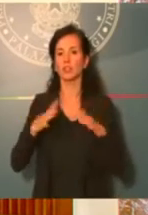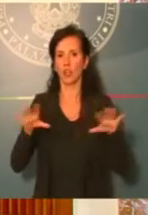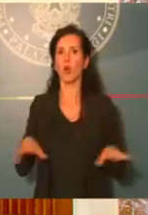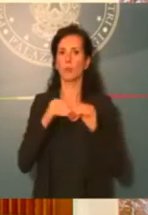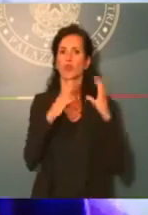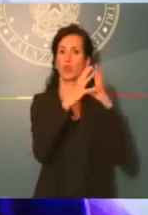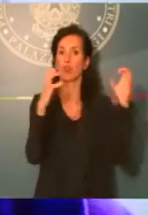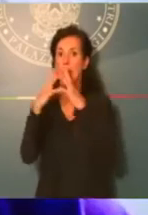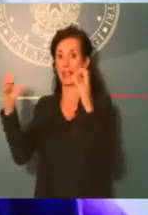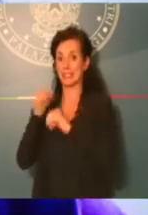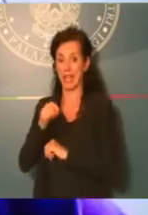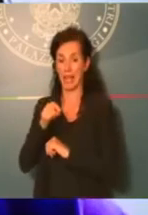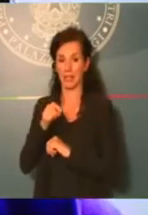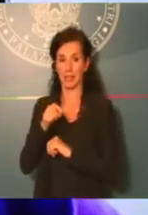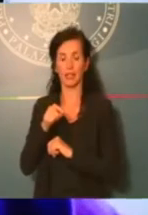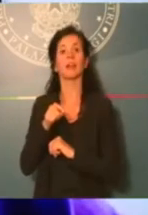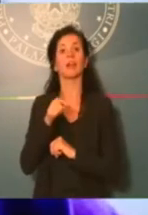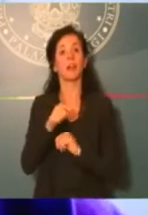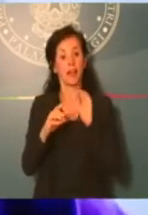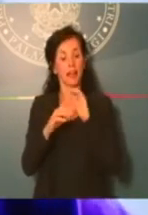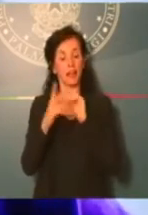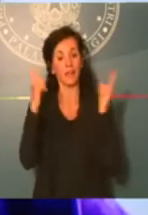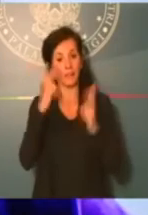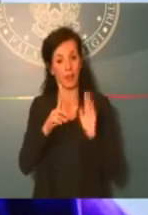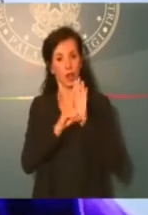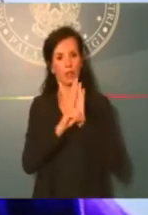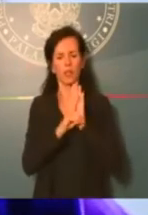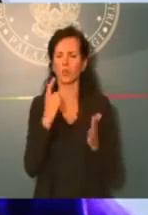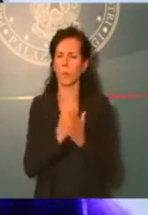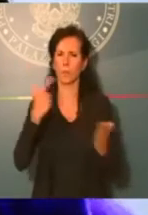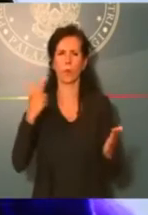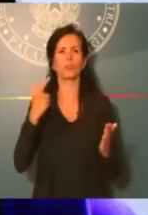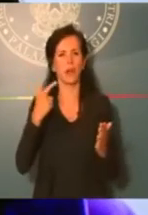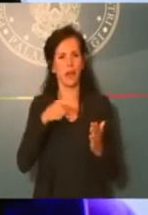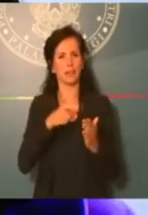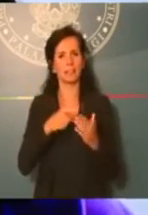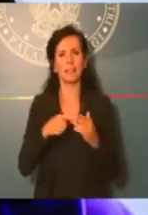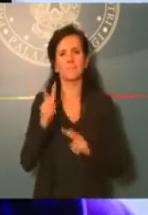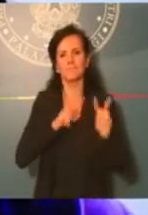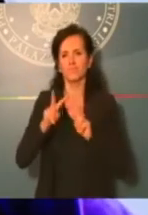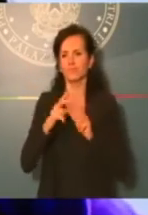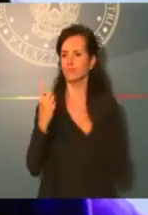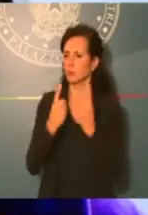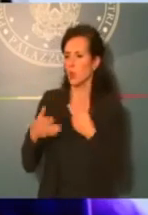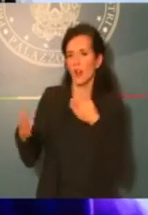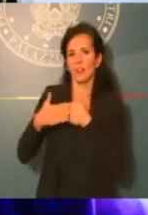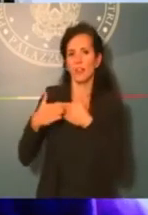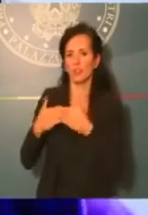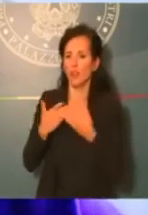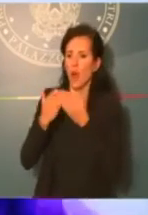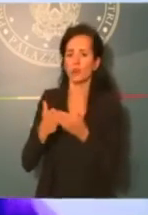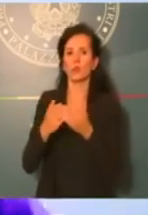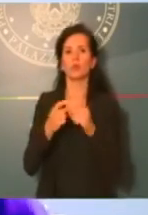decreto è un decreto che invece è necessario per affiancarsi e rimuovere il mio Stato del sostituto allo sblocco degli